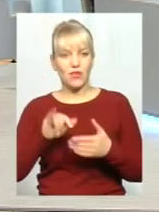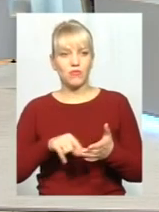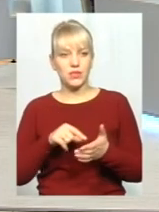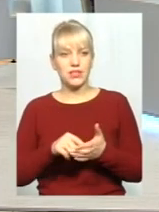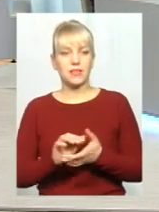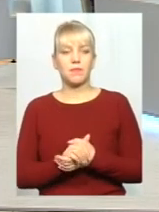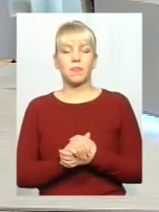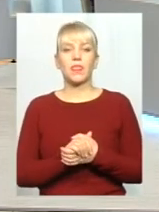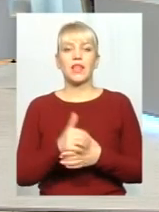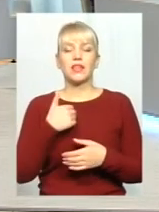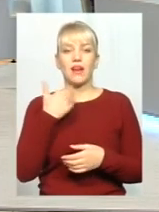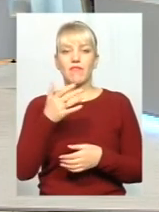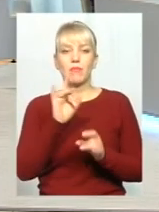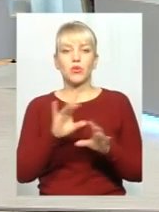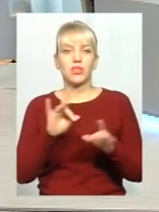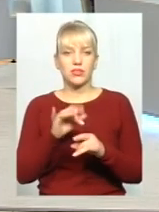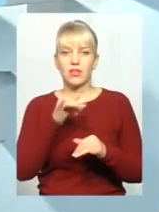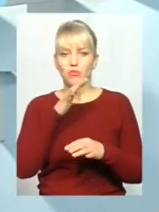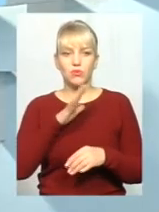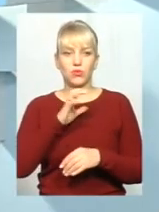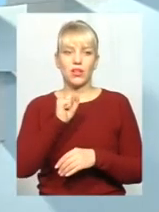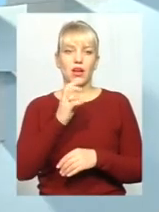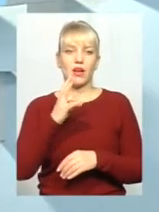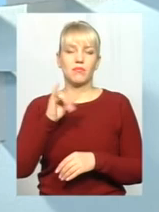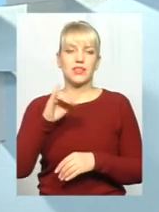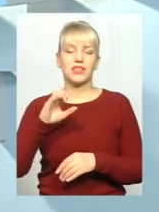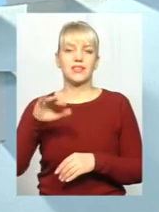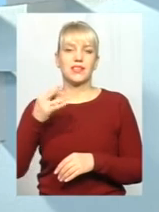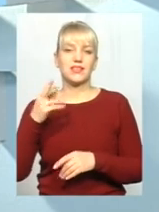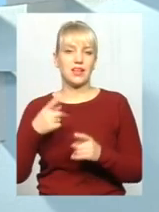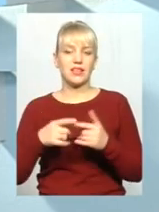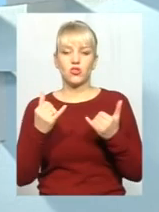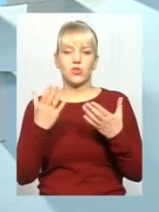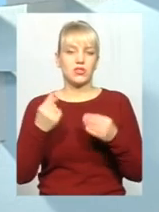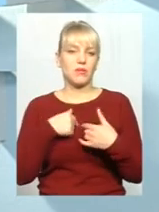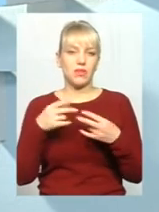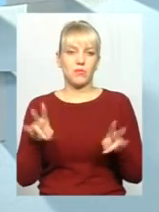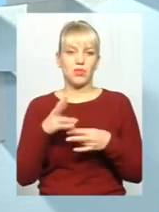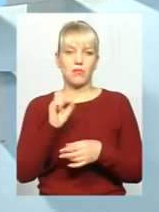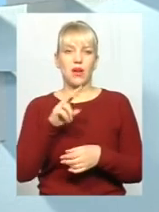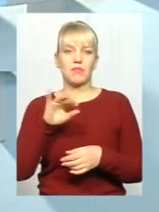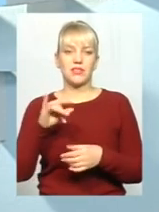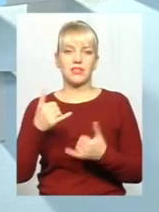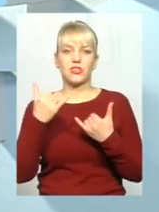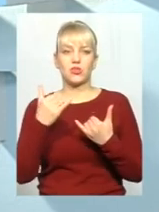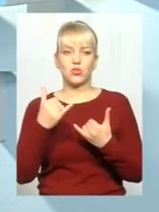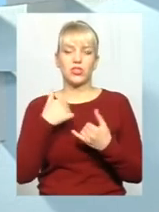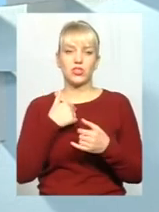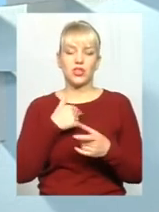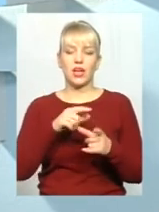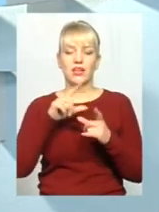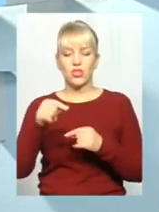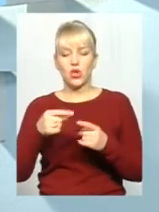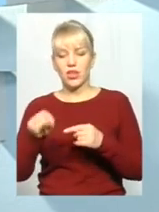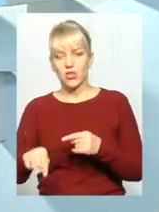Ну, я пояснюю, ну, не може бути амністії. Для чого мені амністія на сьогоднішній день? Сьогодні я їжджу на цьому автомобілі, завтра я буду